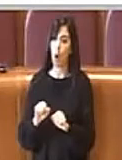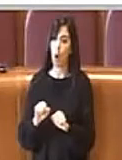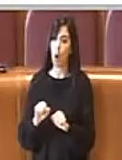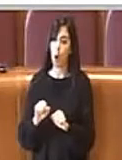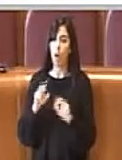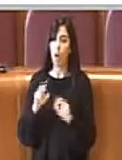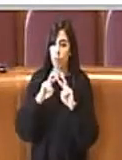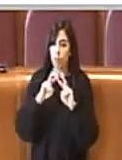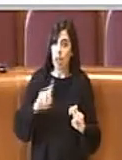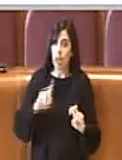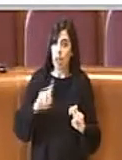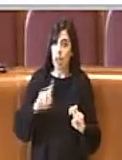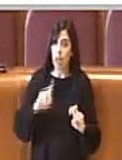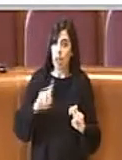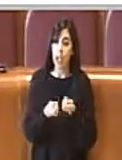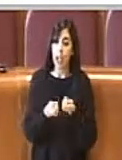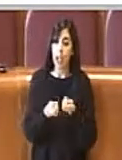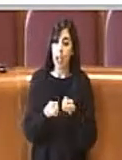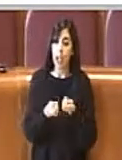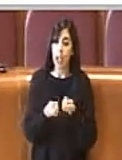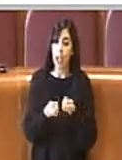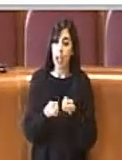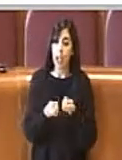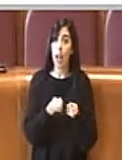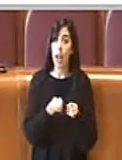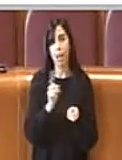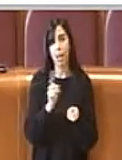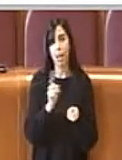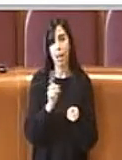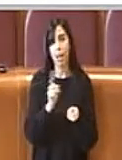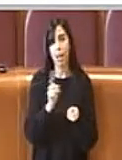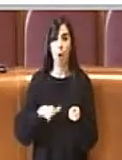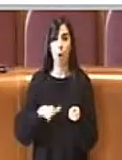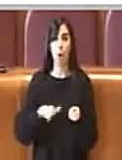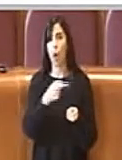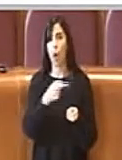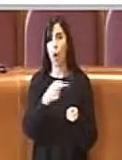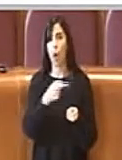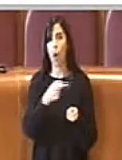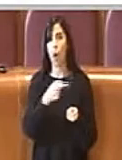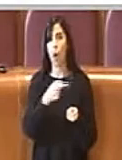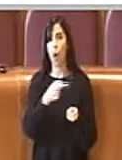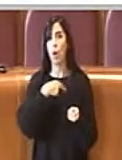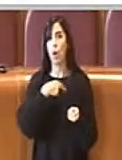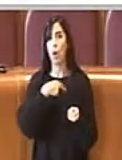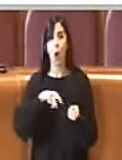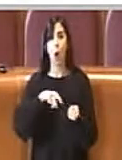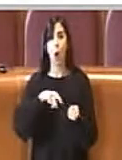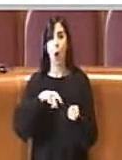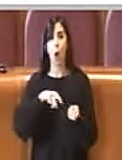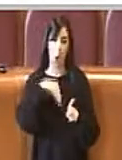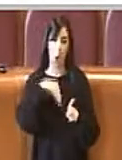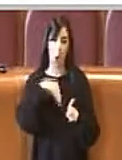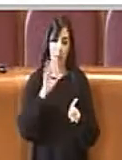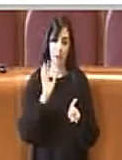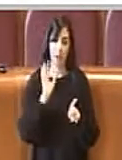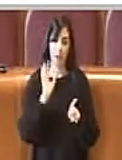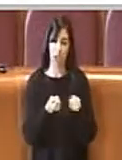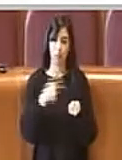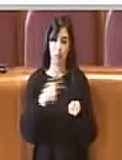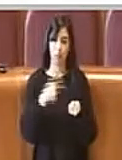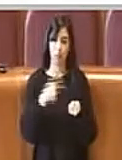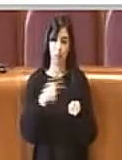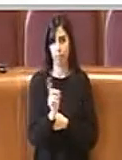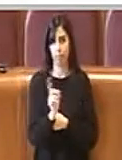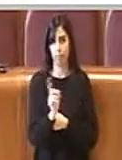gestionali che spesso sono anche oltre la nostra piena consapevolezza, ma sicuramente